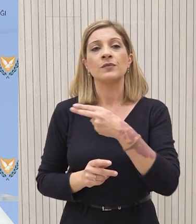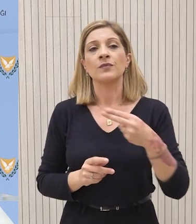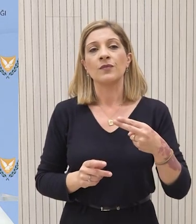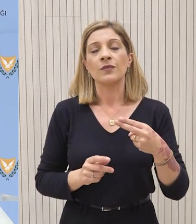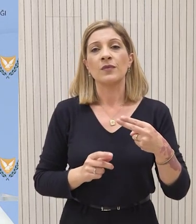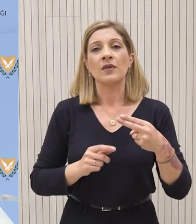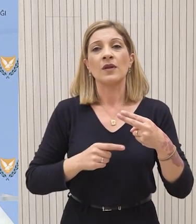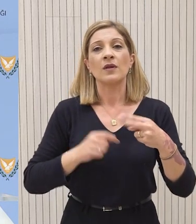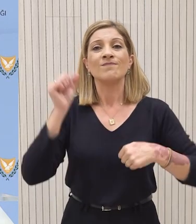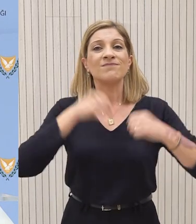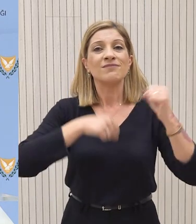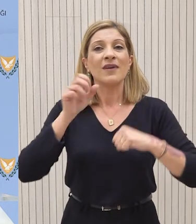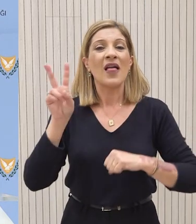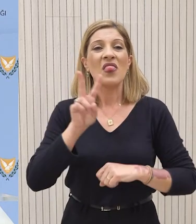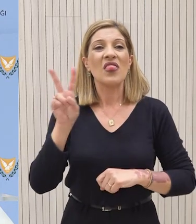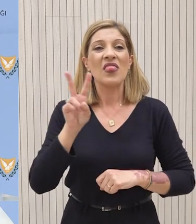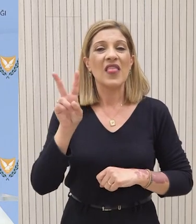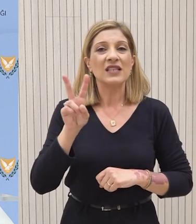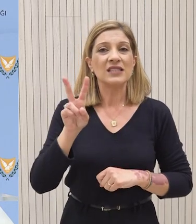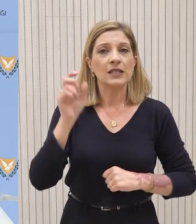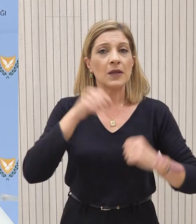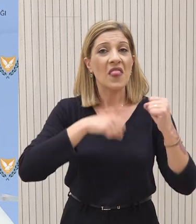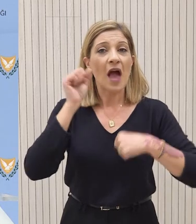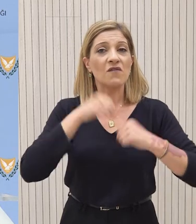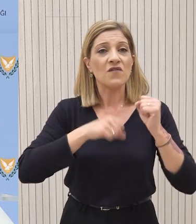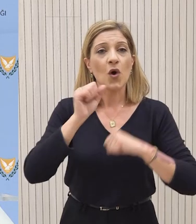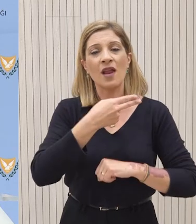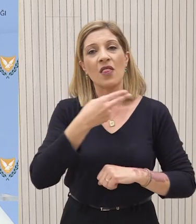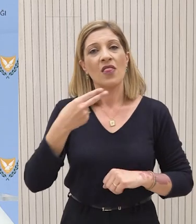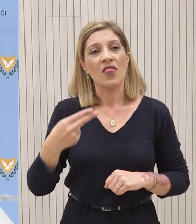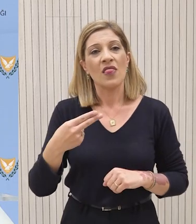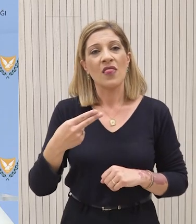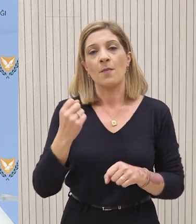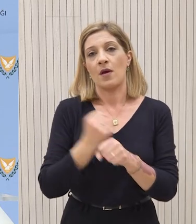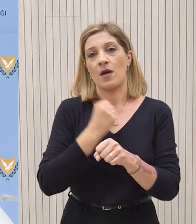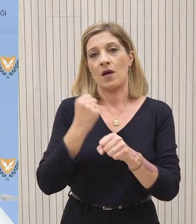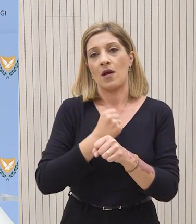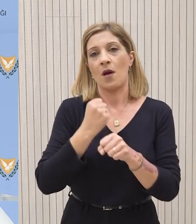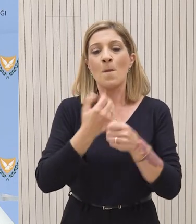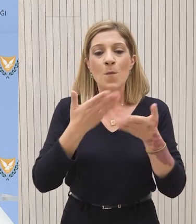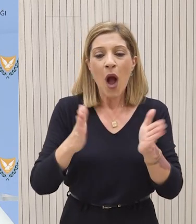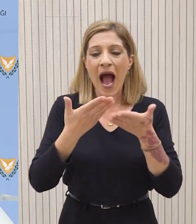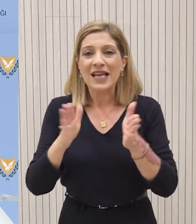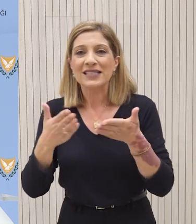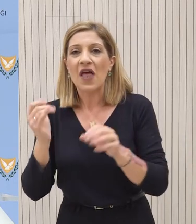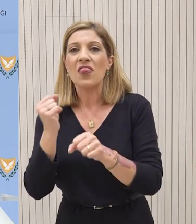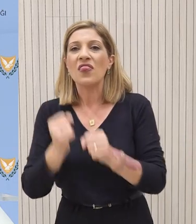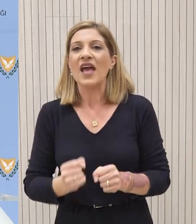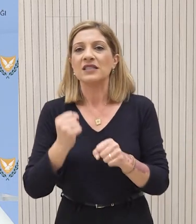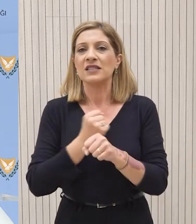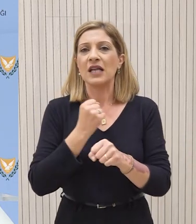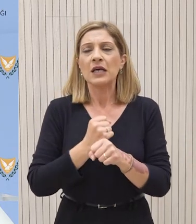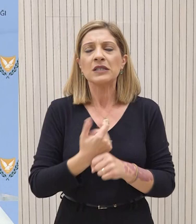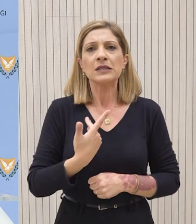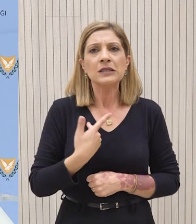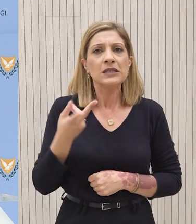διαφωνία και η πρόεδρος της Δημοκρατίας βρίσκεται με τις νέες τρεις εργασίες στο Δημοκρατίας. Οφείλω να πω ότι μας έχει